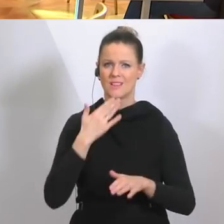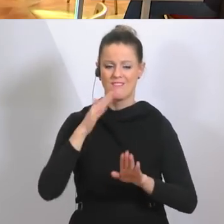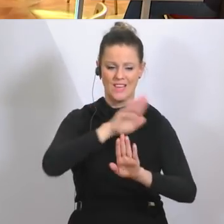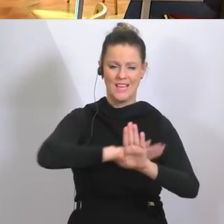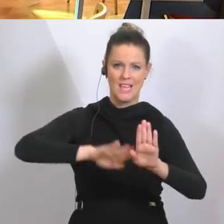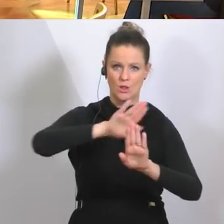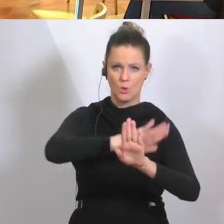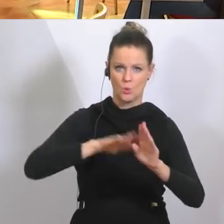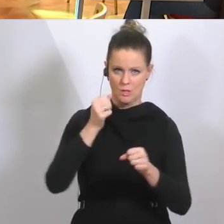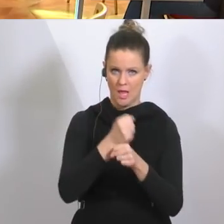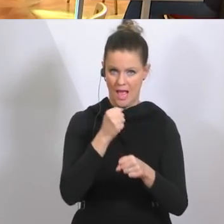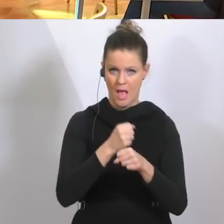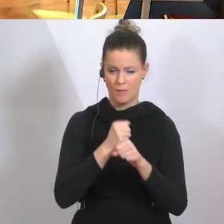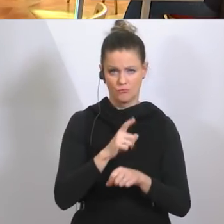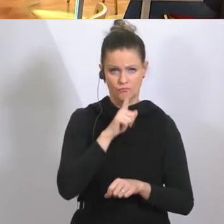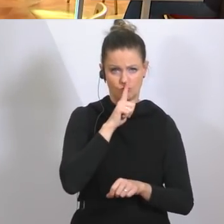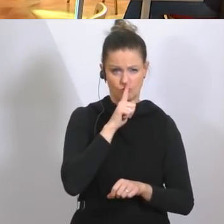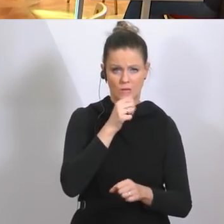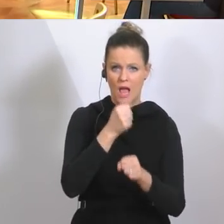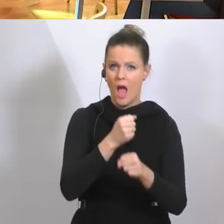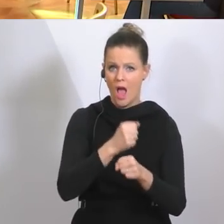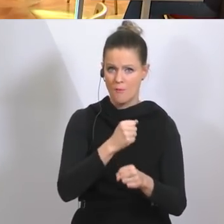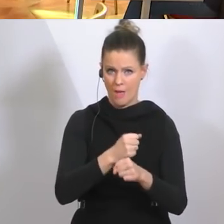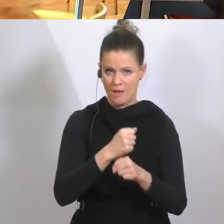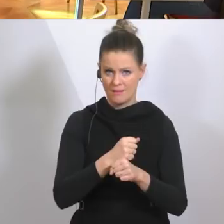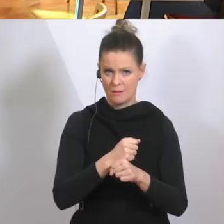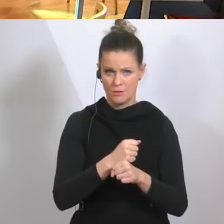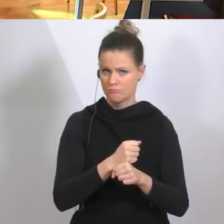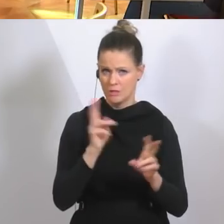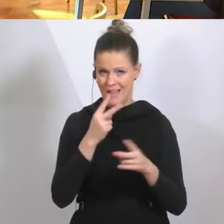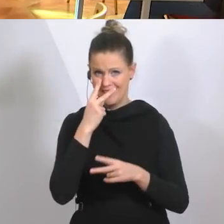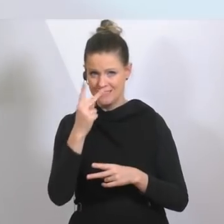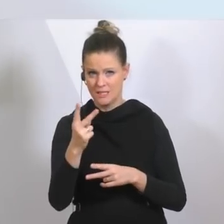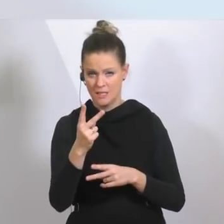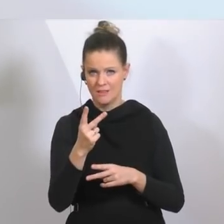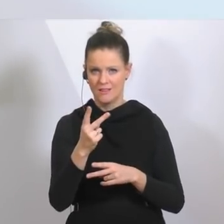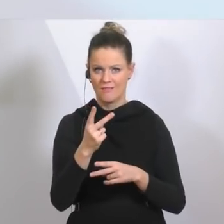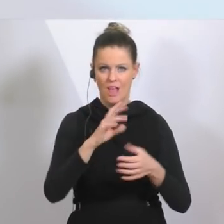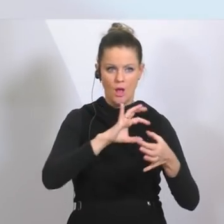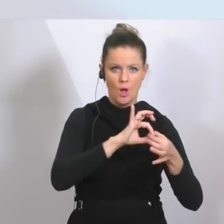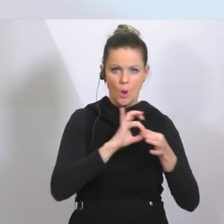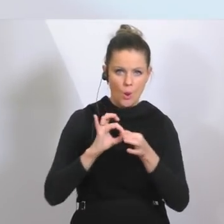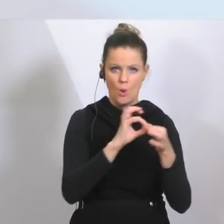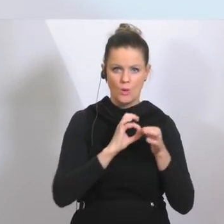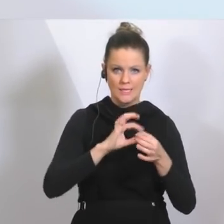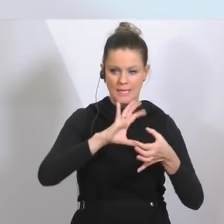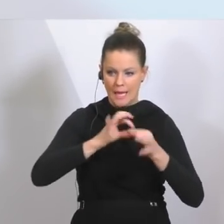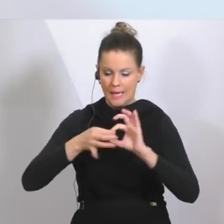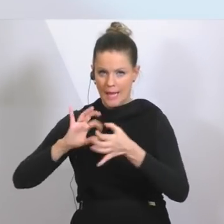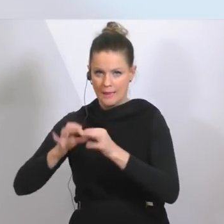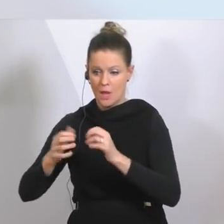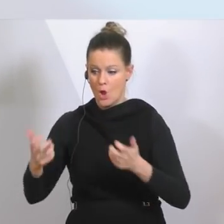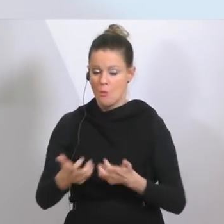der Stille arbeiten, ohne dass sie immer sichtbar sind. Jenen, die die Logistikketten aufrechterhalten, jenen, die in der